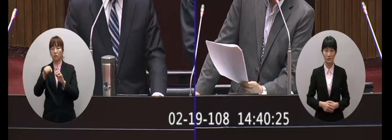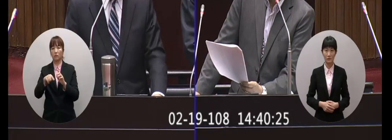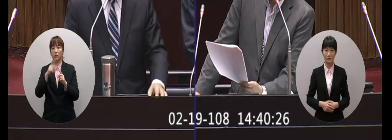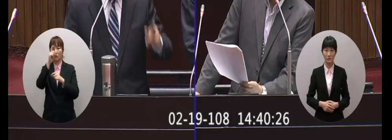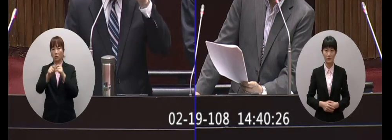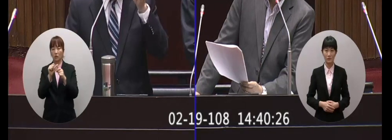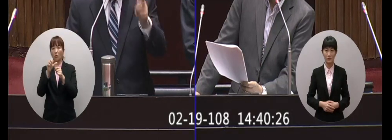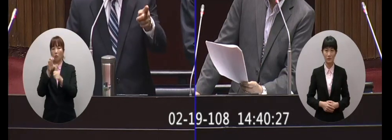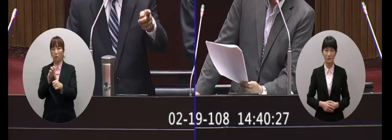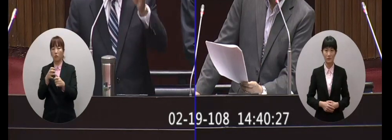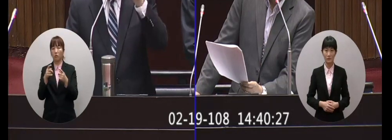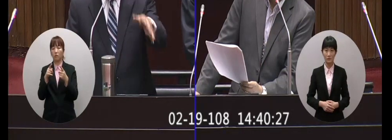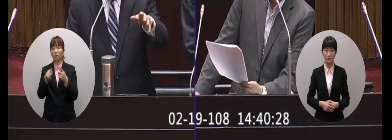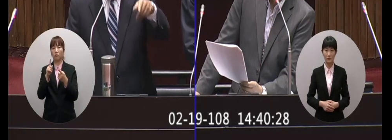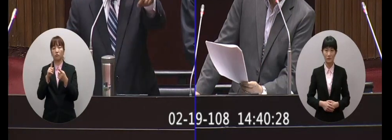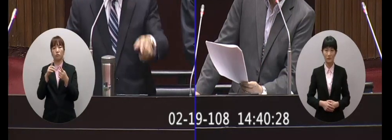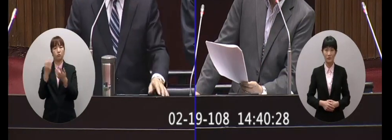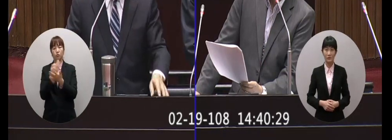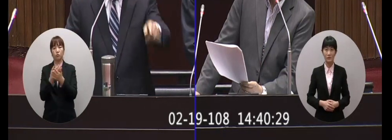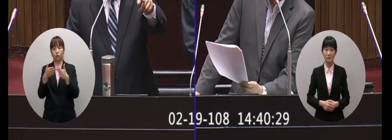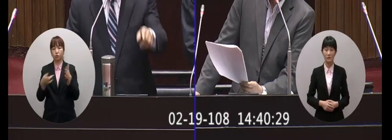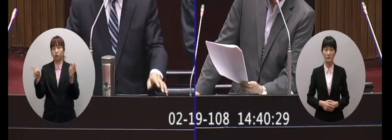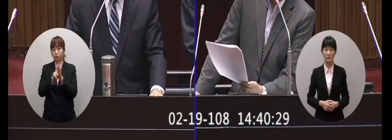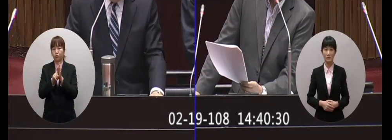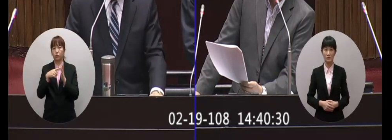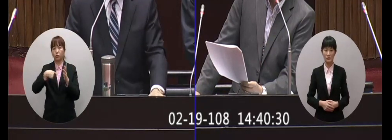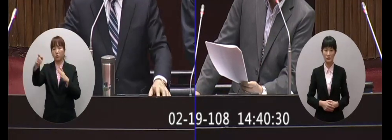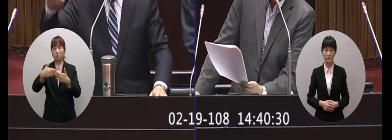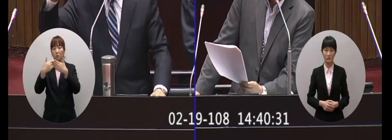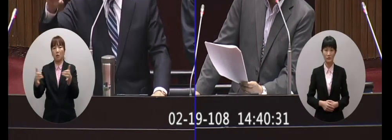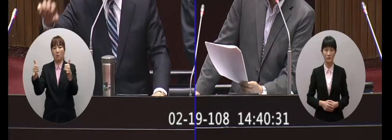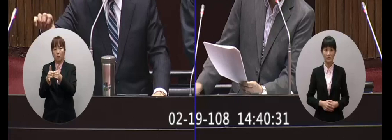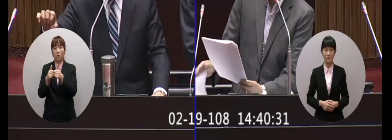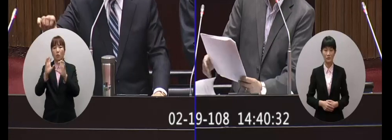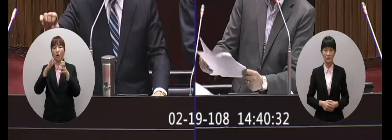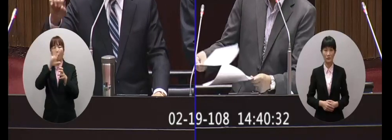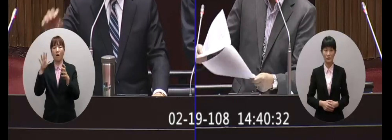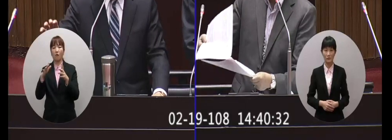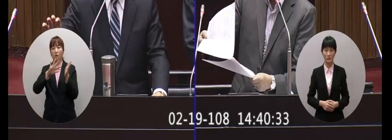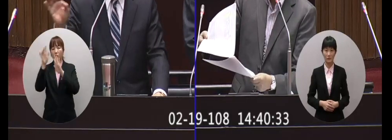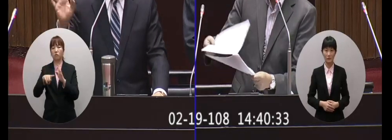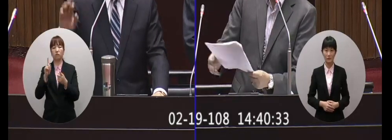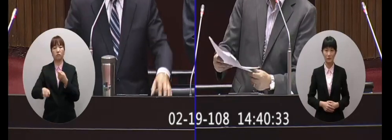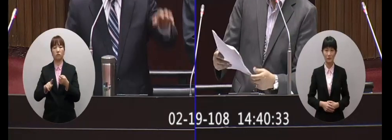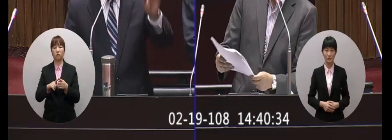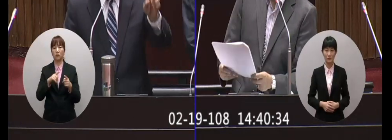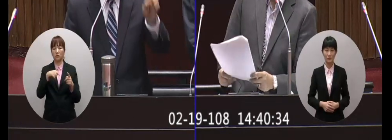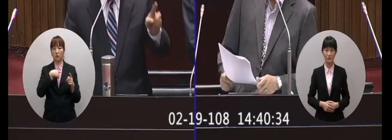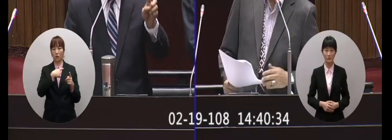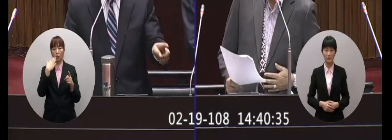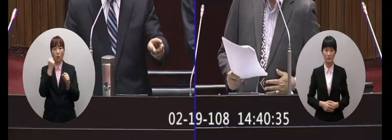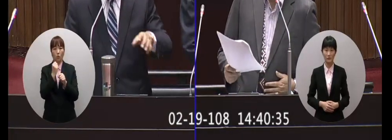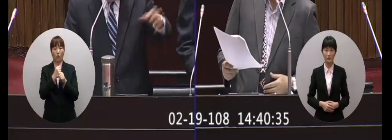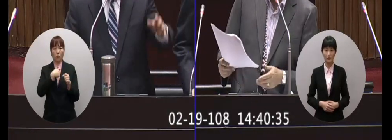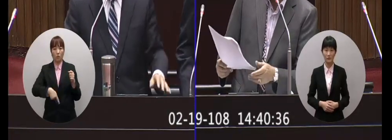只是十五年應該終生這種人不能去那裡做那種行為所以一個是身份限制三年不動一個是